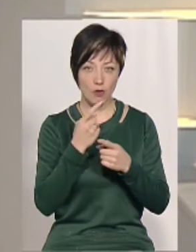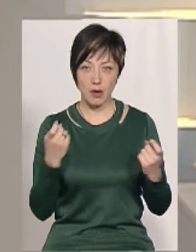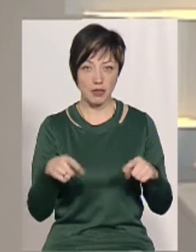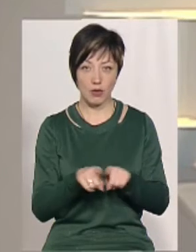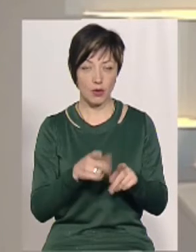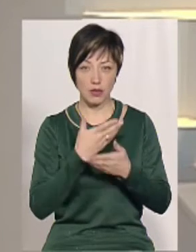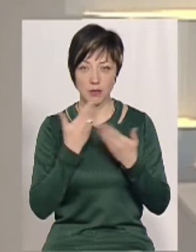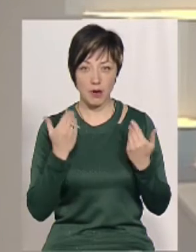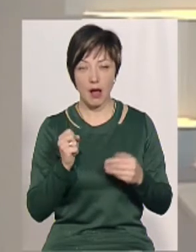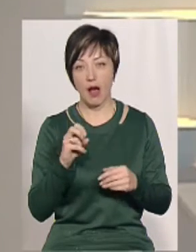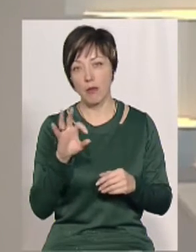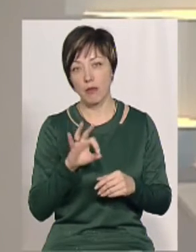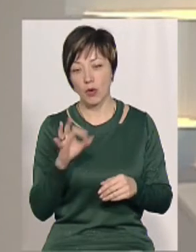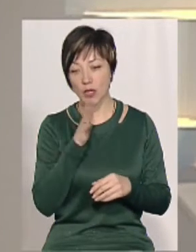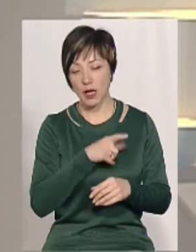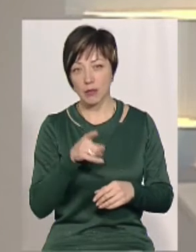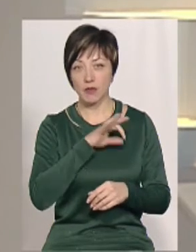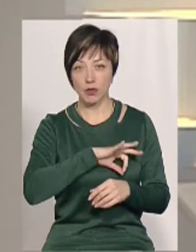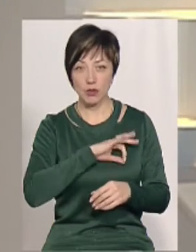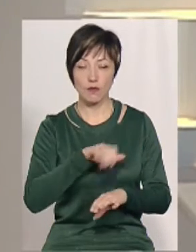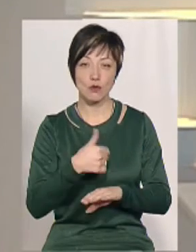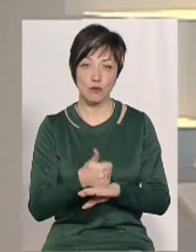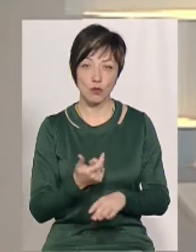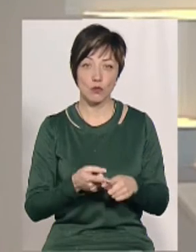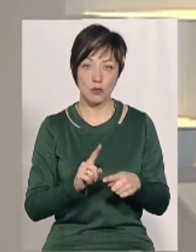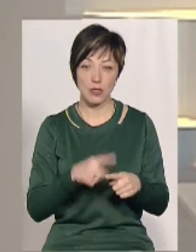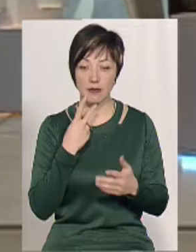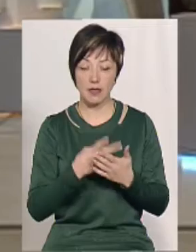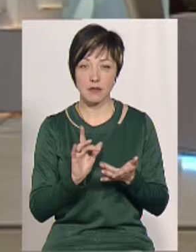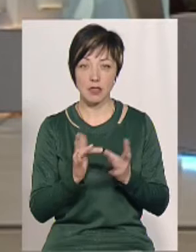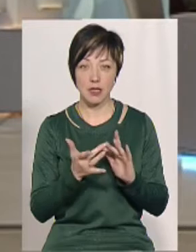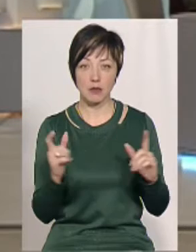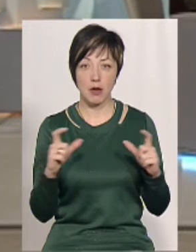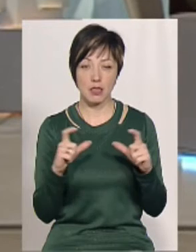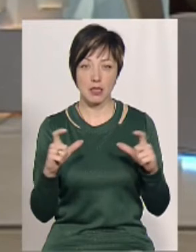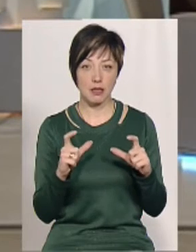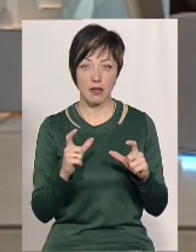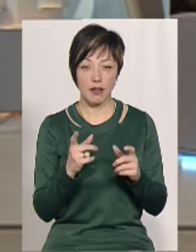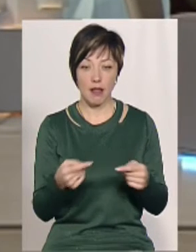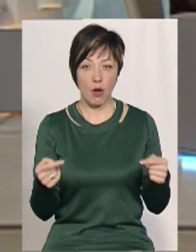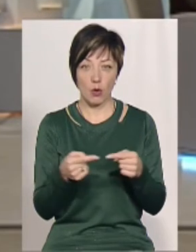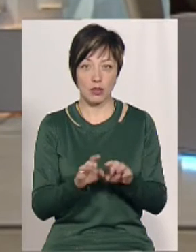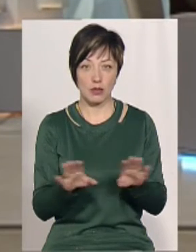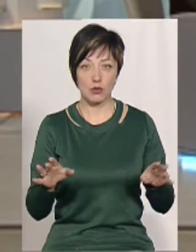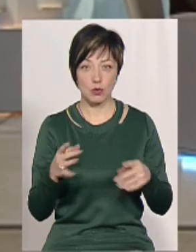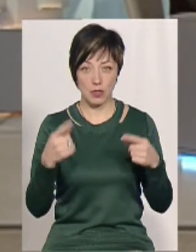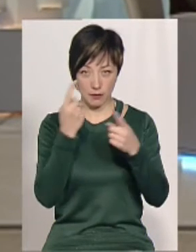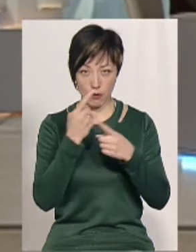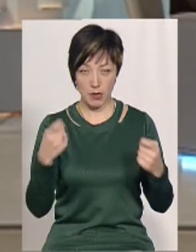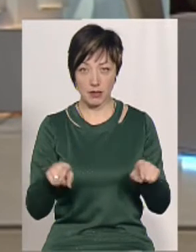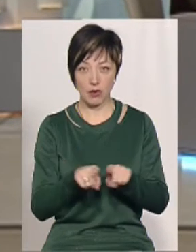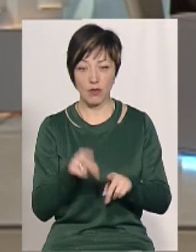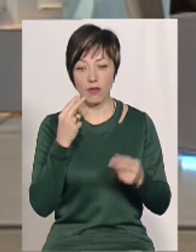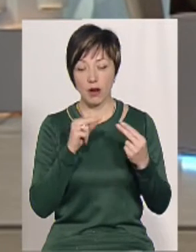інформації не надали. А стосовно терміну експлуатації, в основному, от дивилась навіть в інтернет-магазинах, не конкретизують такої інформації.